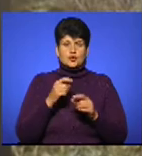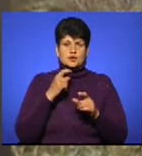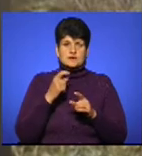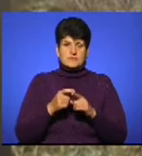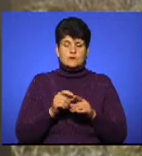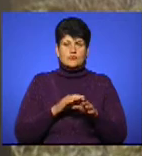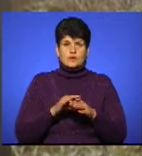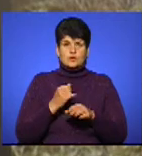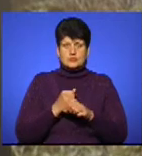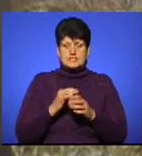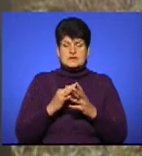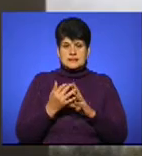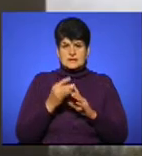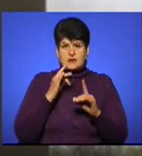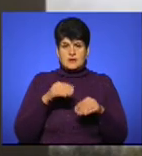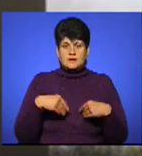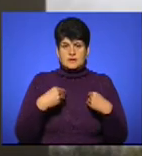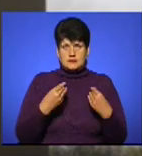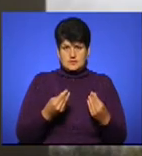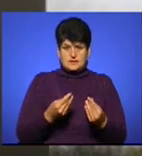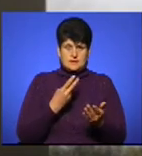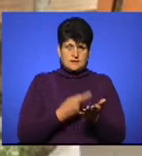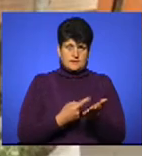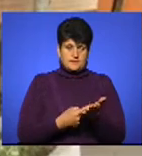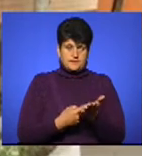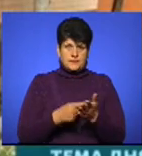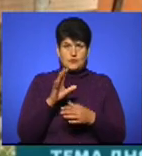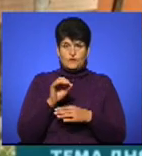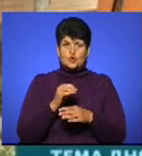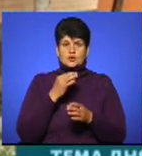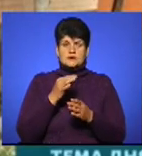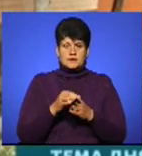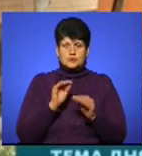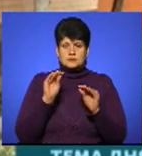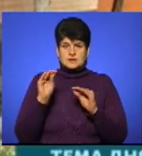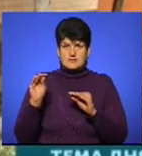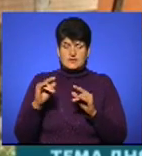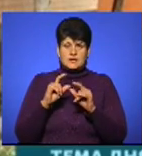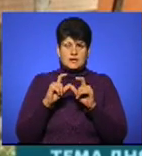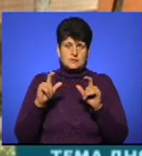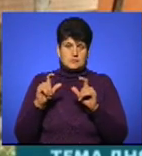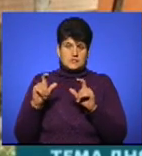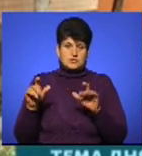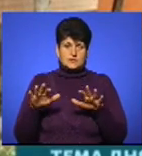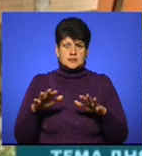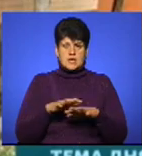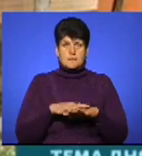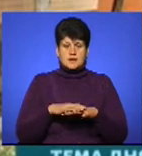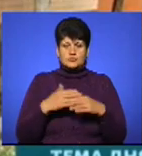виконану роботу Цоколівська сільська рада надала Держпродспоживслужбі. Надіслали фотозвіт, що розміщені таблички в місцях масового